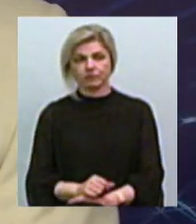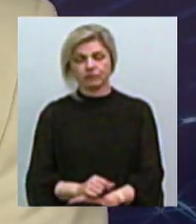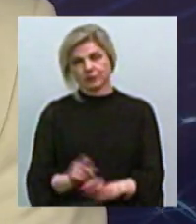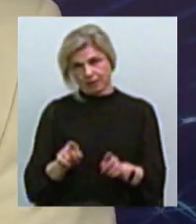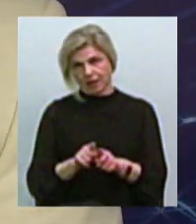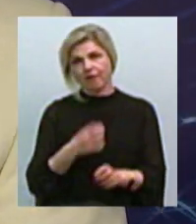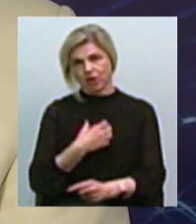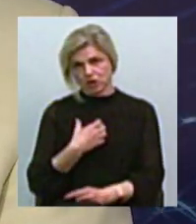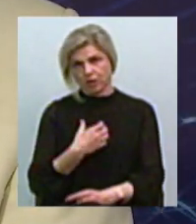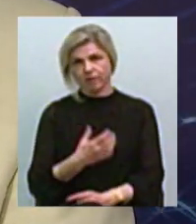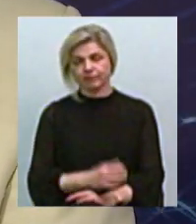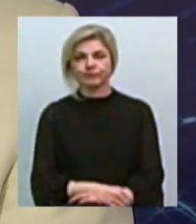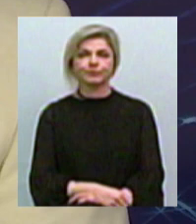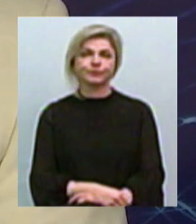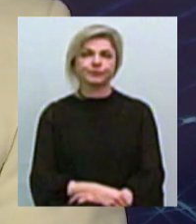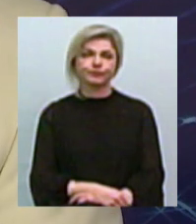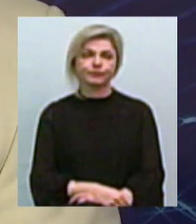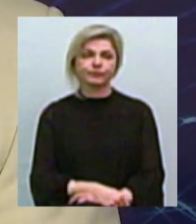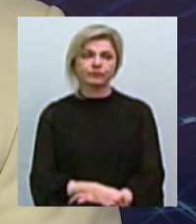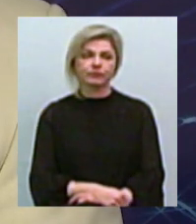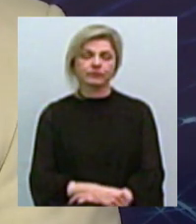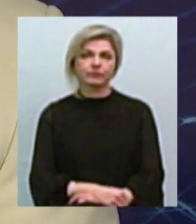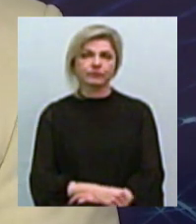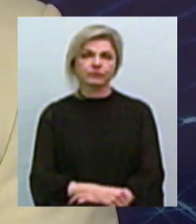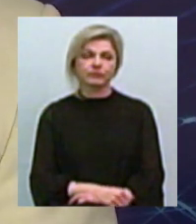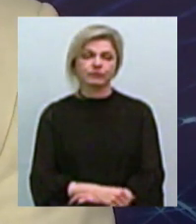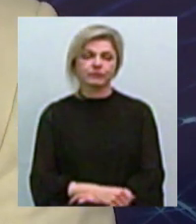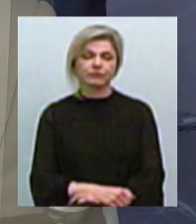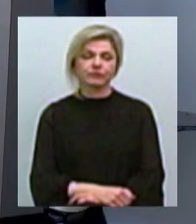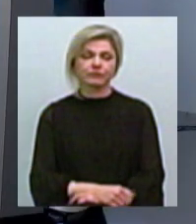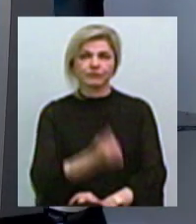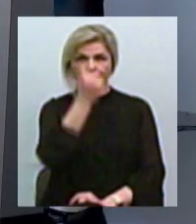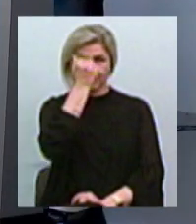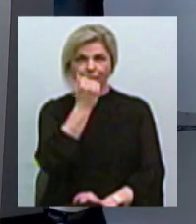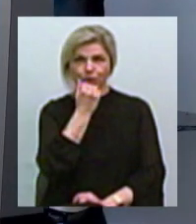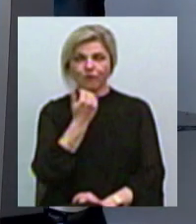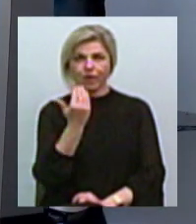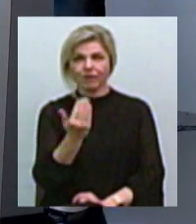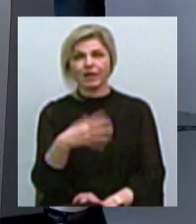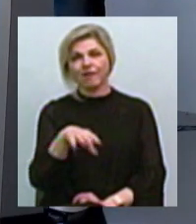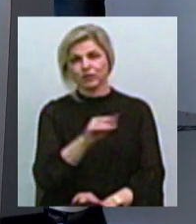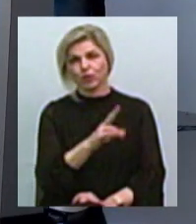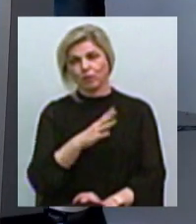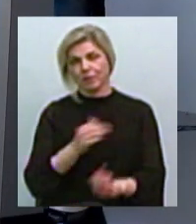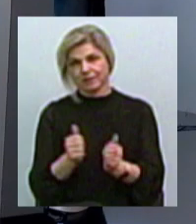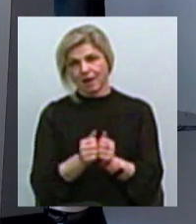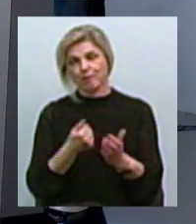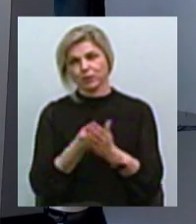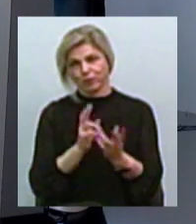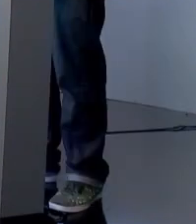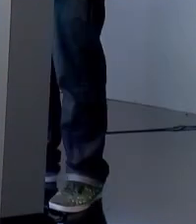прагматичний, якщо можна так сказати Дякую, Дякую Андрії Дякую всім, хто був з нами До зустрічі